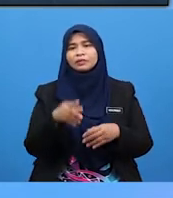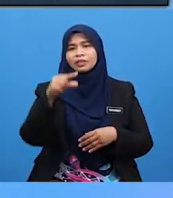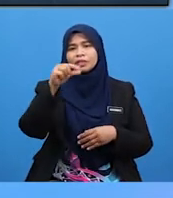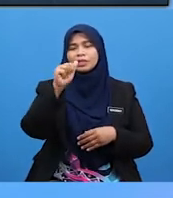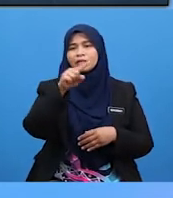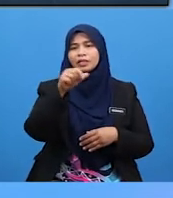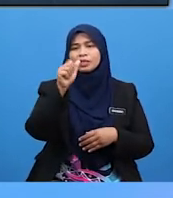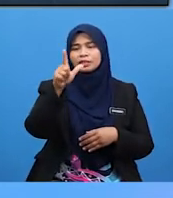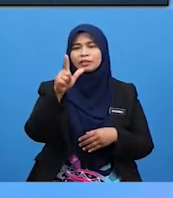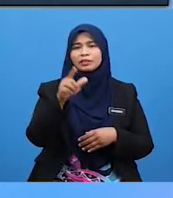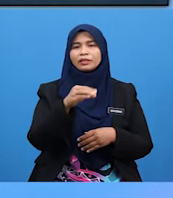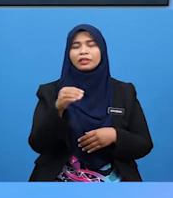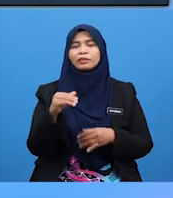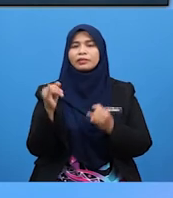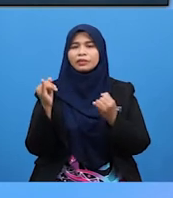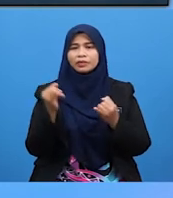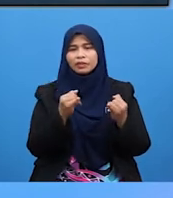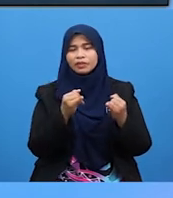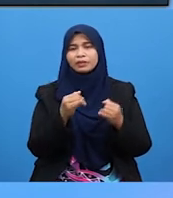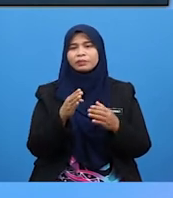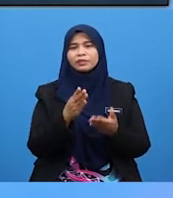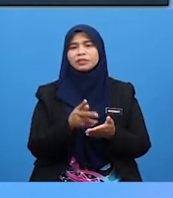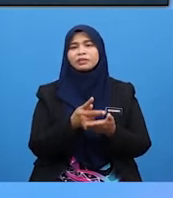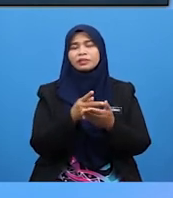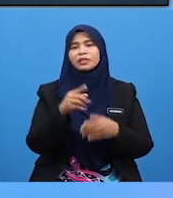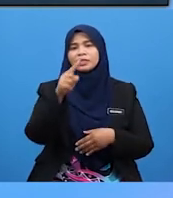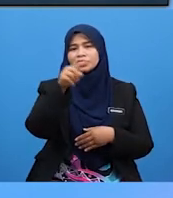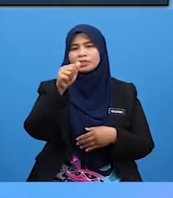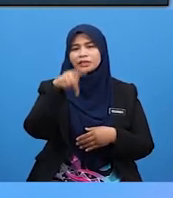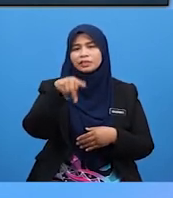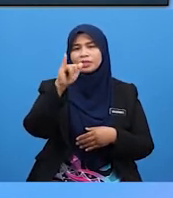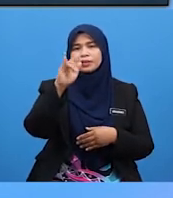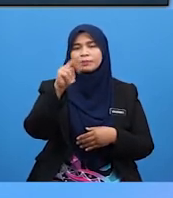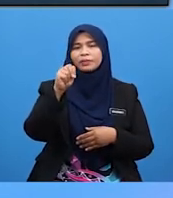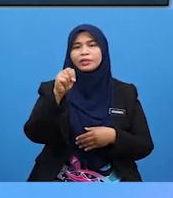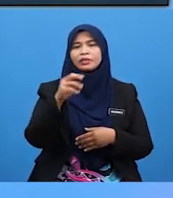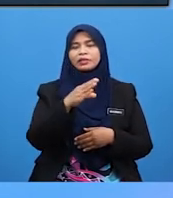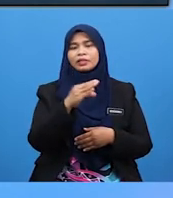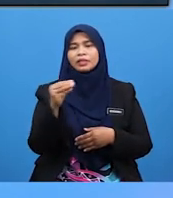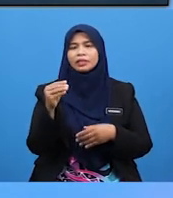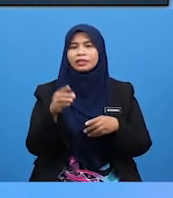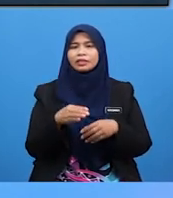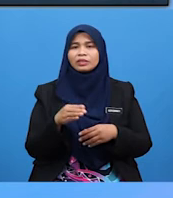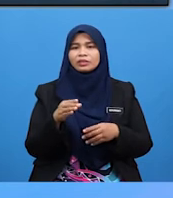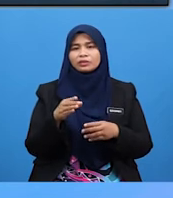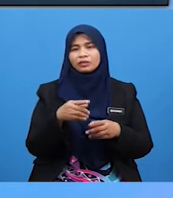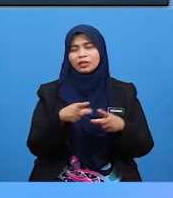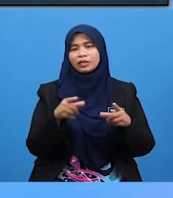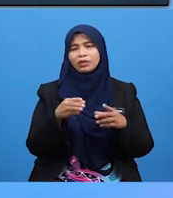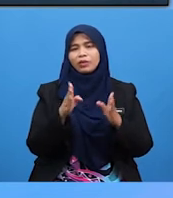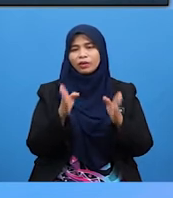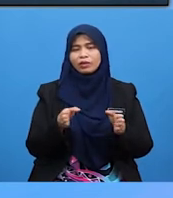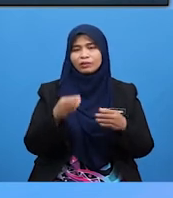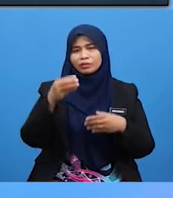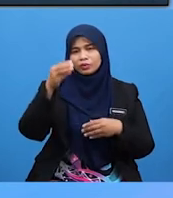Dan mengiringi Persembahan Muzik Zapik Serta Sinonim Dengan Bangsa Johor.